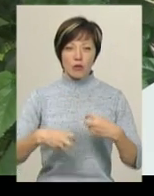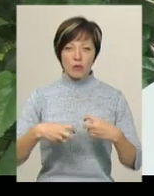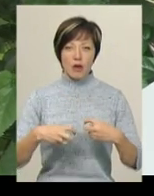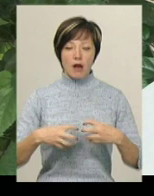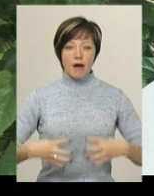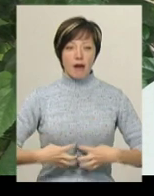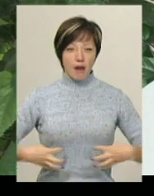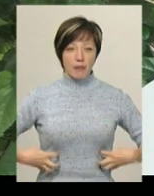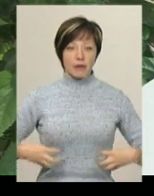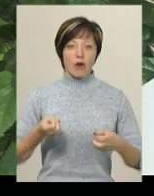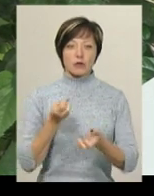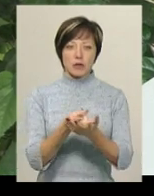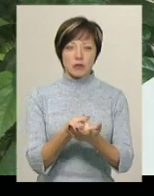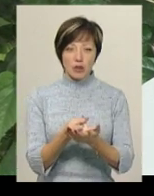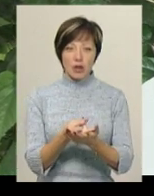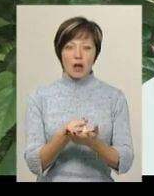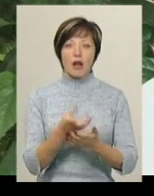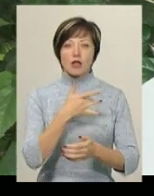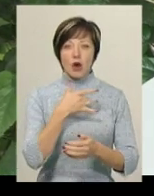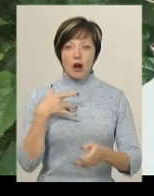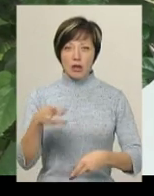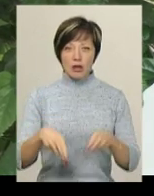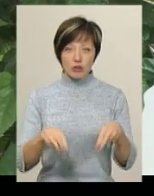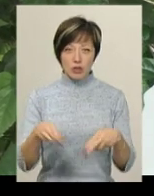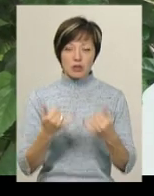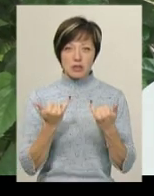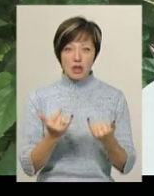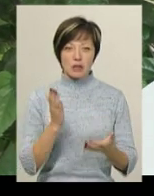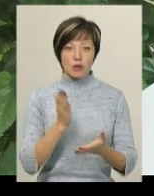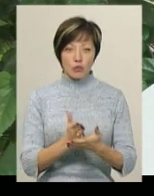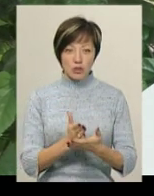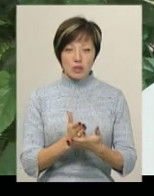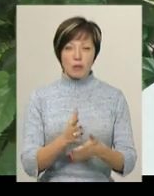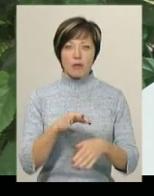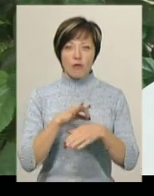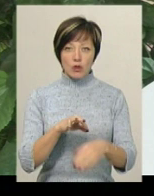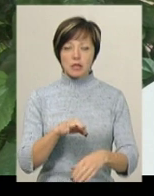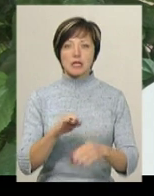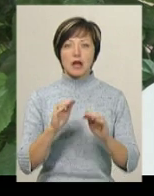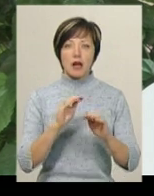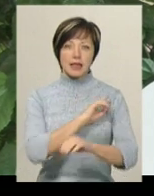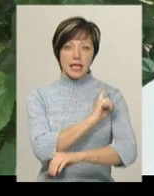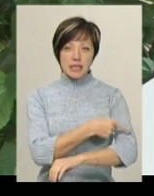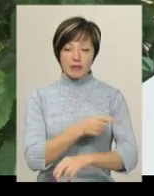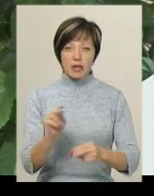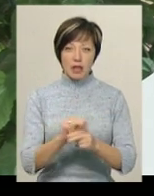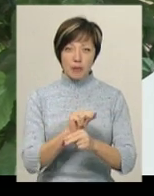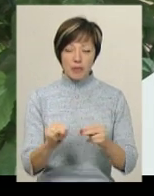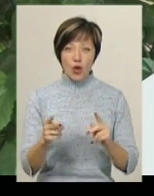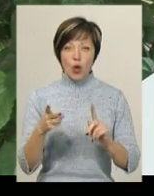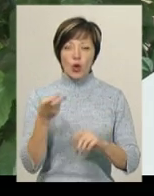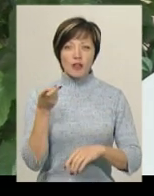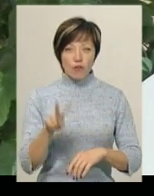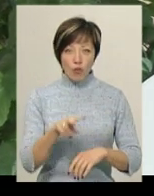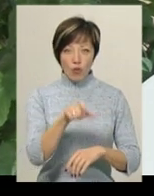ребер, госпіталізованою відділення торакальної хірургії, де зараз знаходиться і проводиться інтенсивна терапія. Двоє